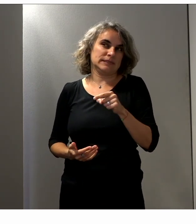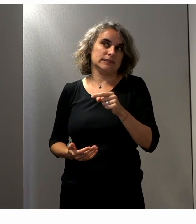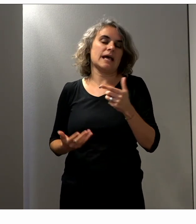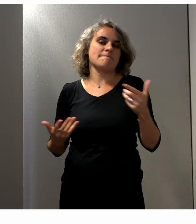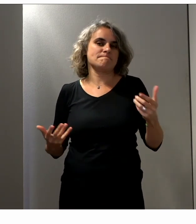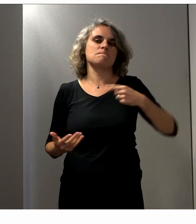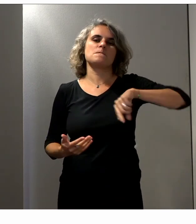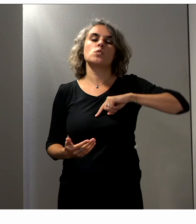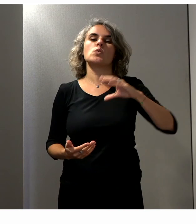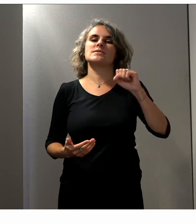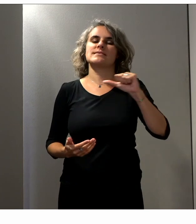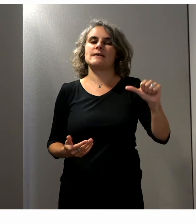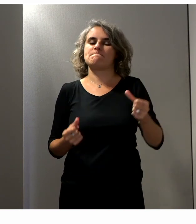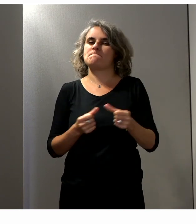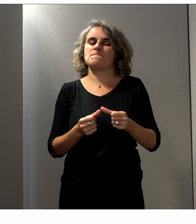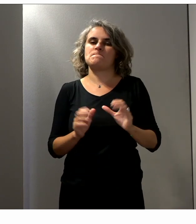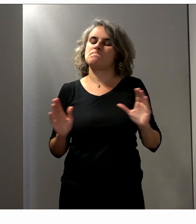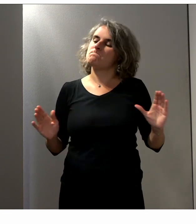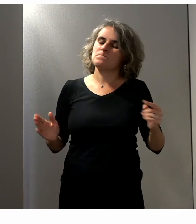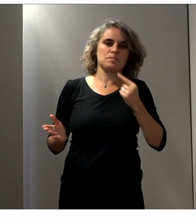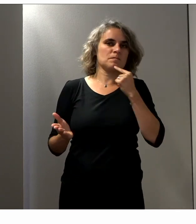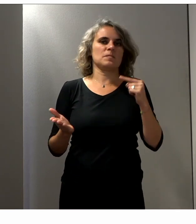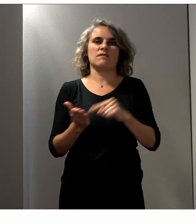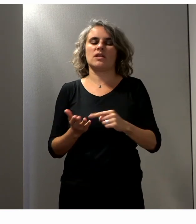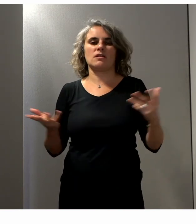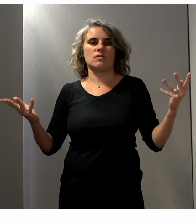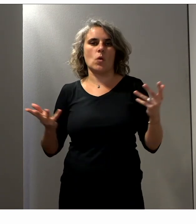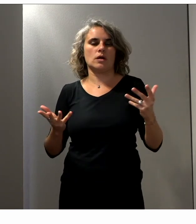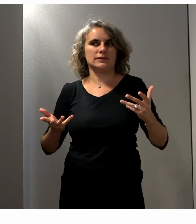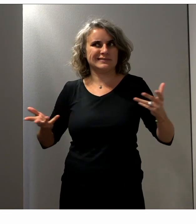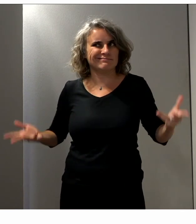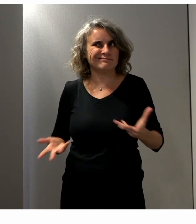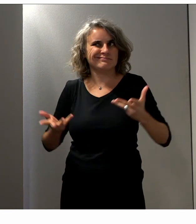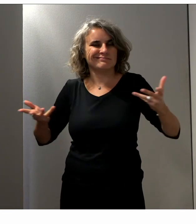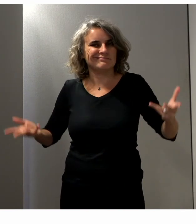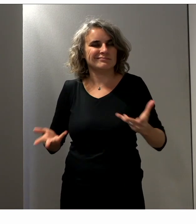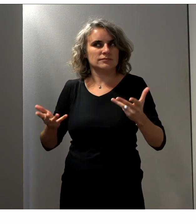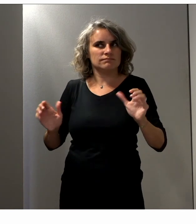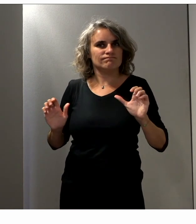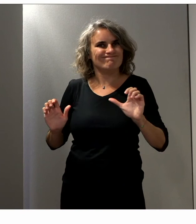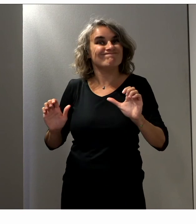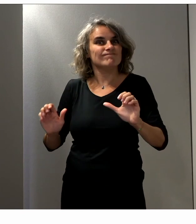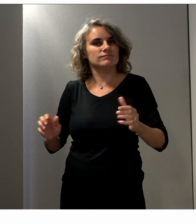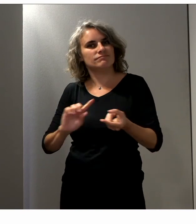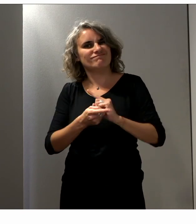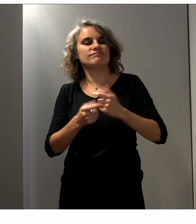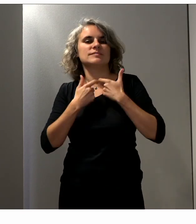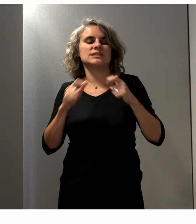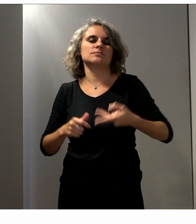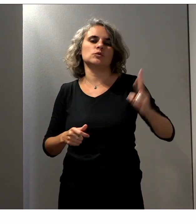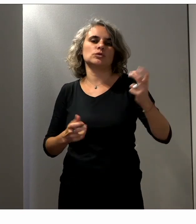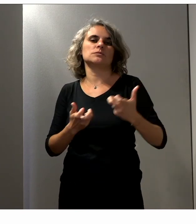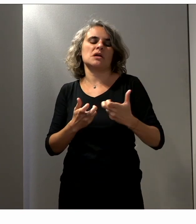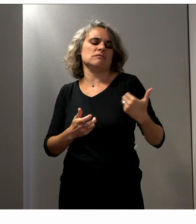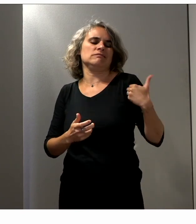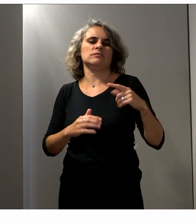du Conseil supérieur de l'audiovisuel de pousser un peu plus ces conditions d'accessibilité, notamment lors des